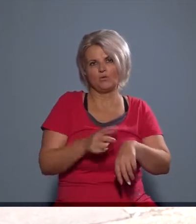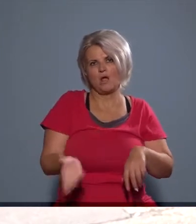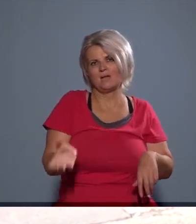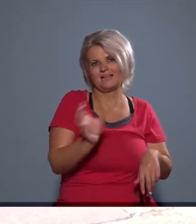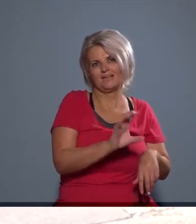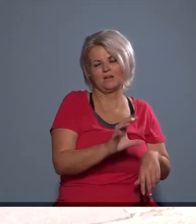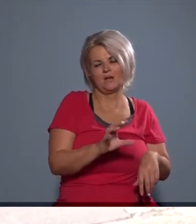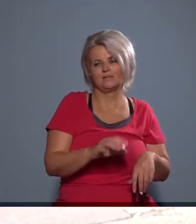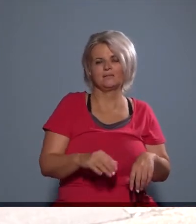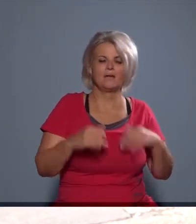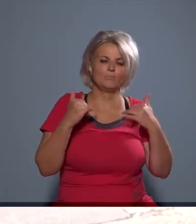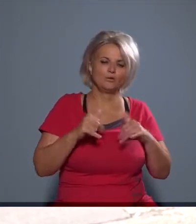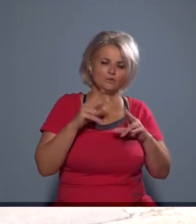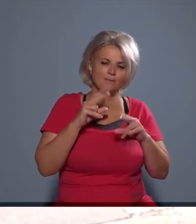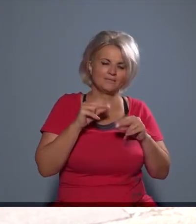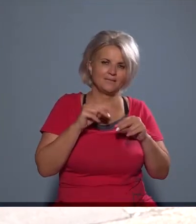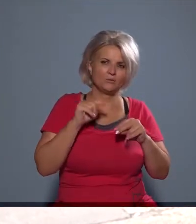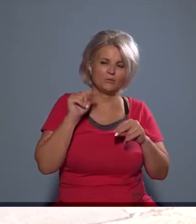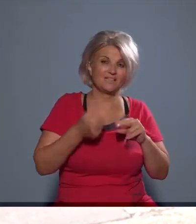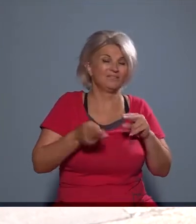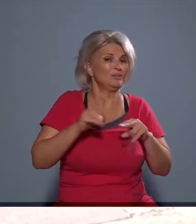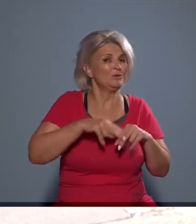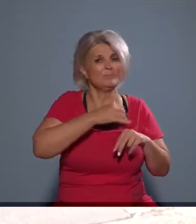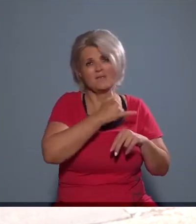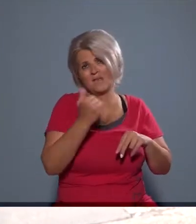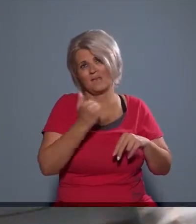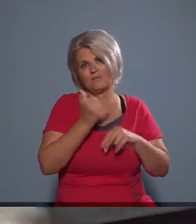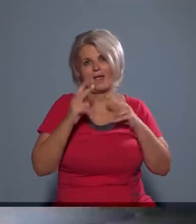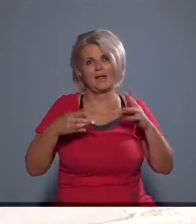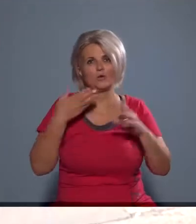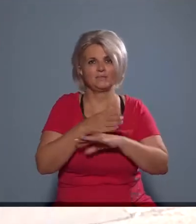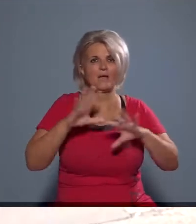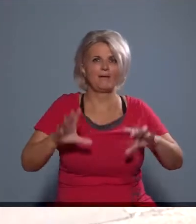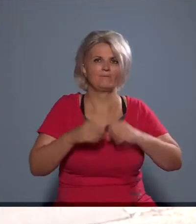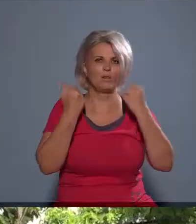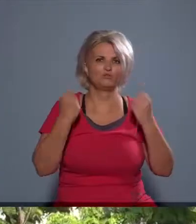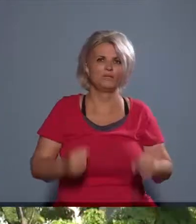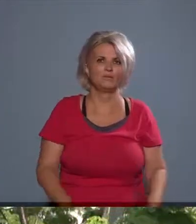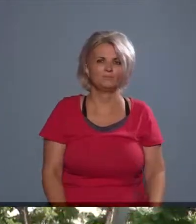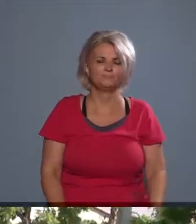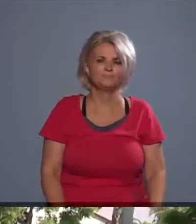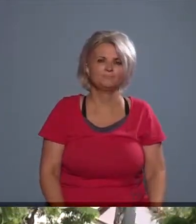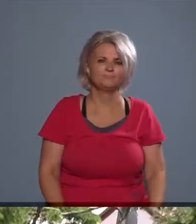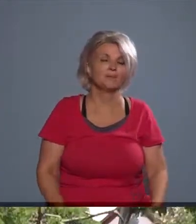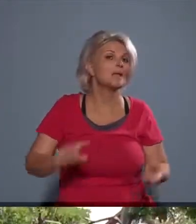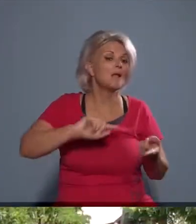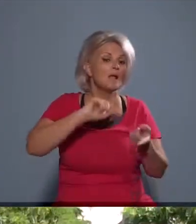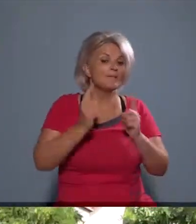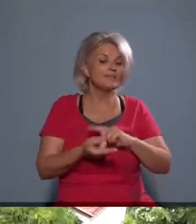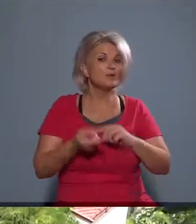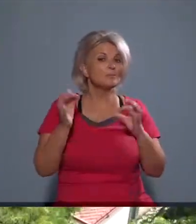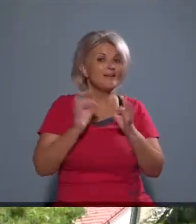csak utána lehet bevezetni. Tehát amiről most beszéltünk, azért ez egy évek távlata, a megvalósítás. Viszont